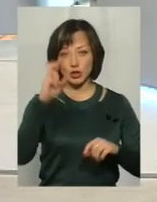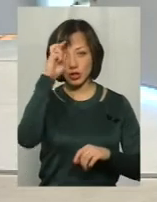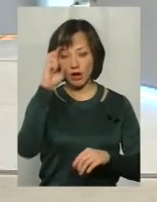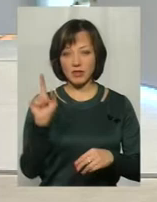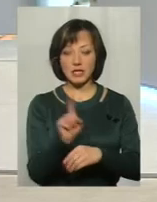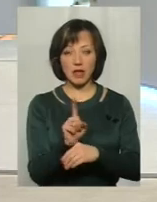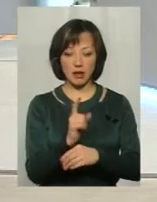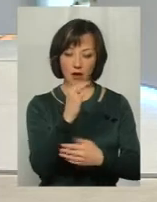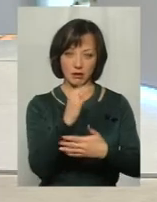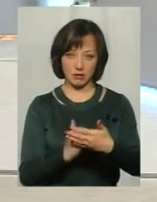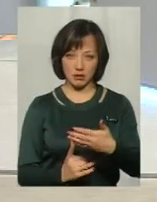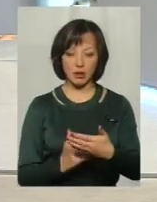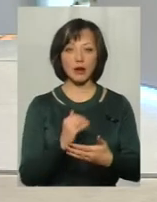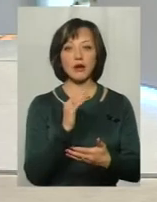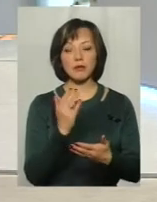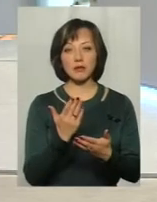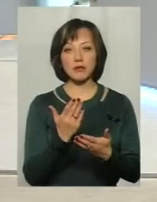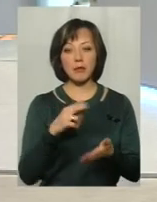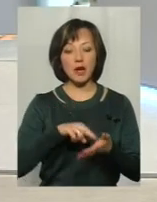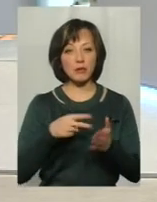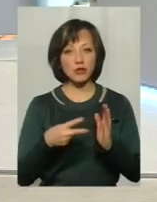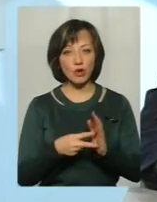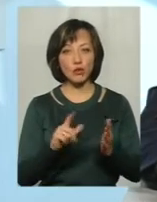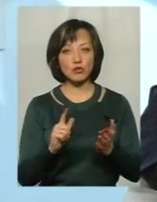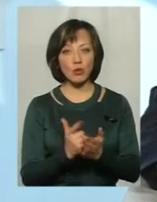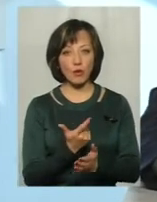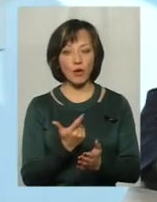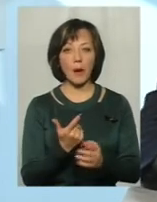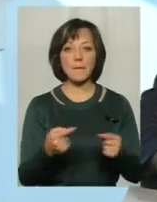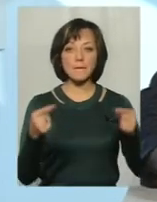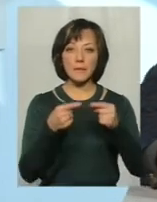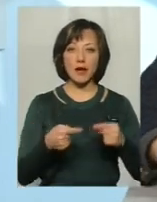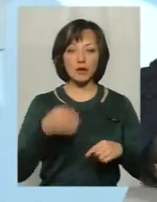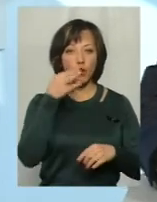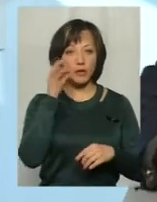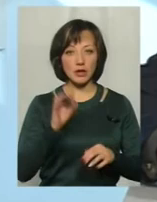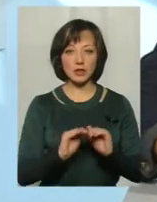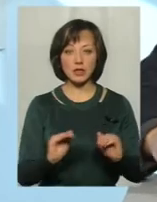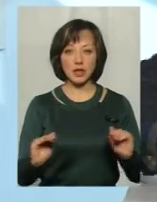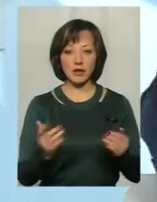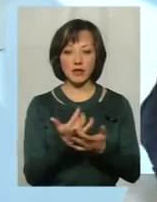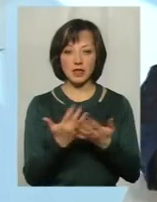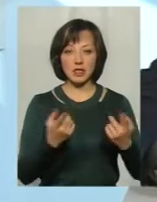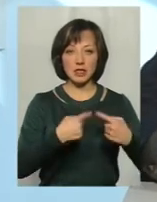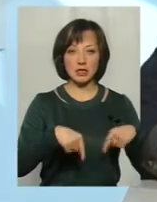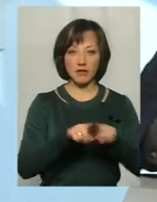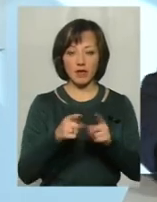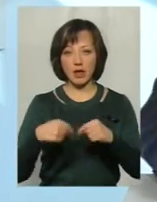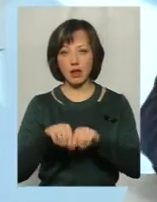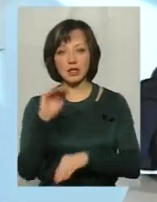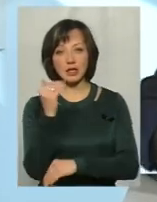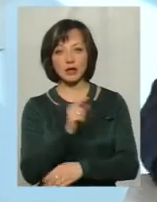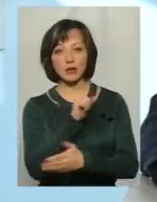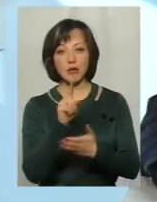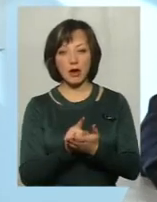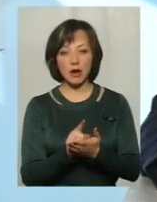стандарти. Державні стандарти, вони передбачають, знову ж таки, тобто певні компетентності дітей в різних сферах, тобто дитина має